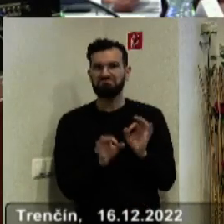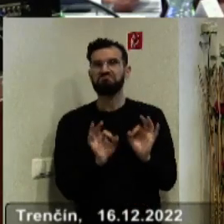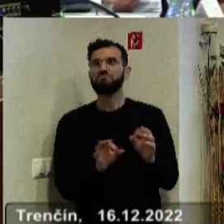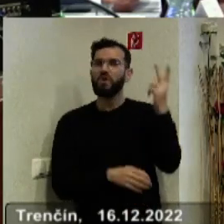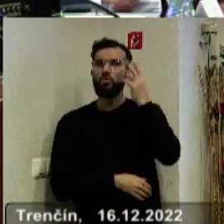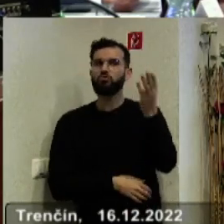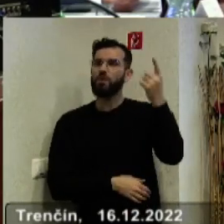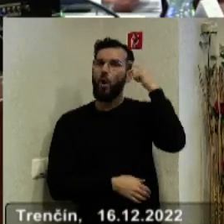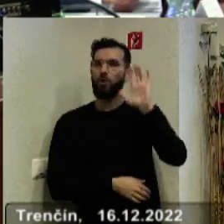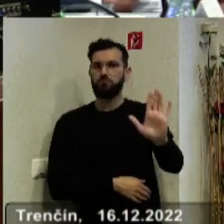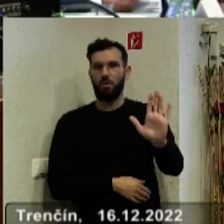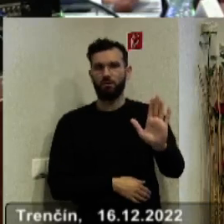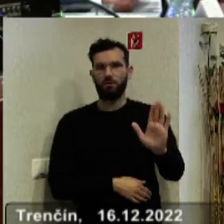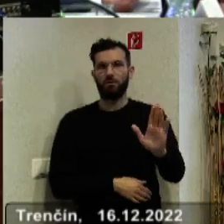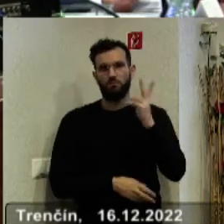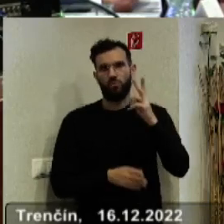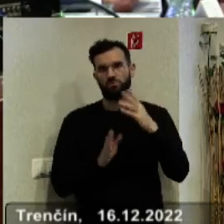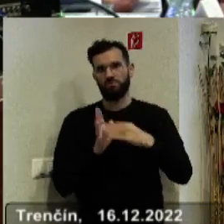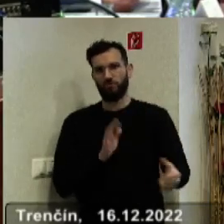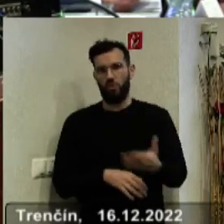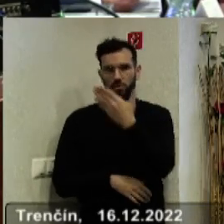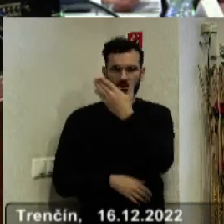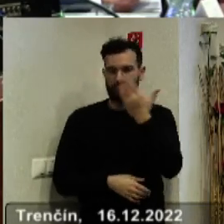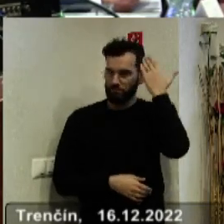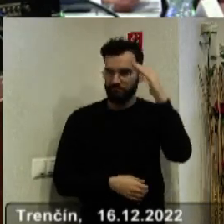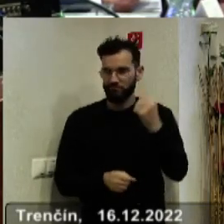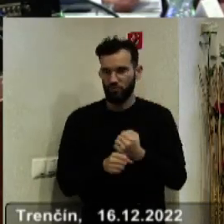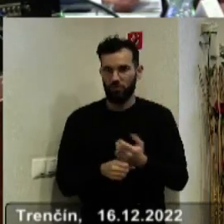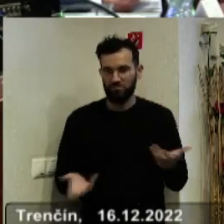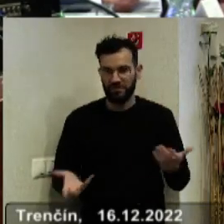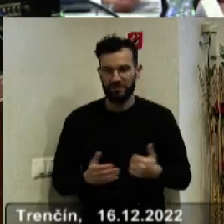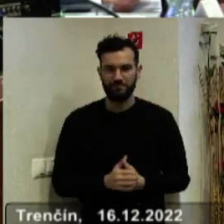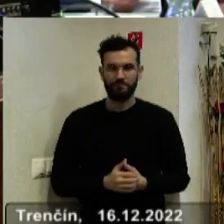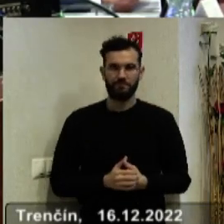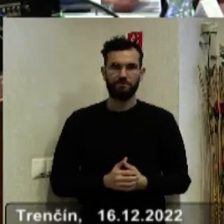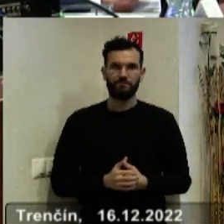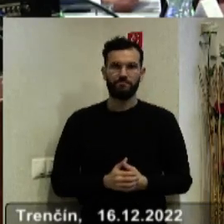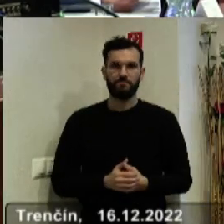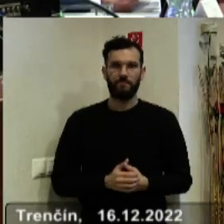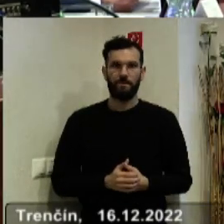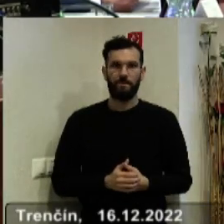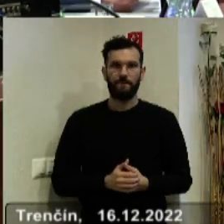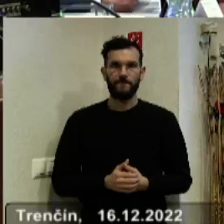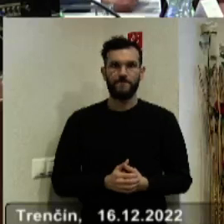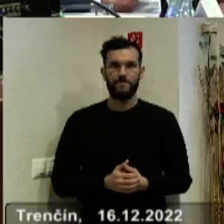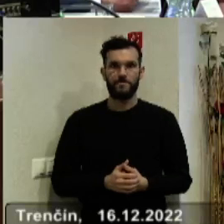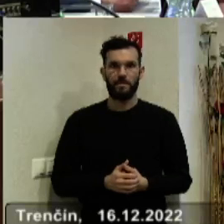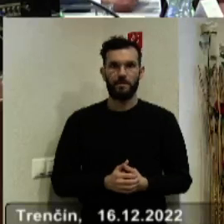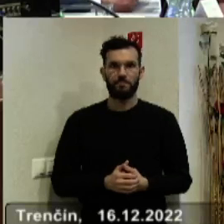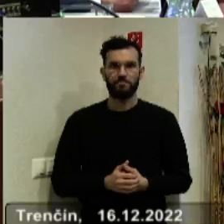vyvíjate a môžu si, môžu si brať aj na vyšších priečkách naozaj od vás príklad. Ďakujem. Ďakujem.